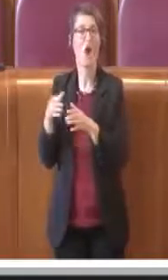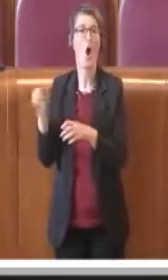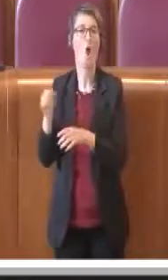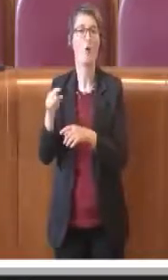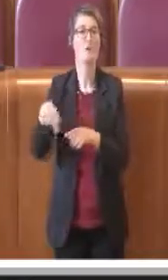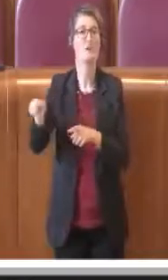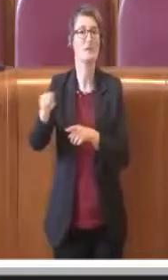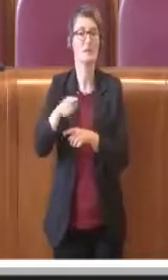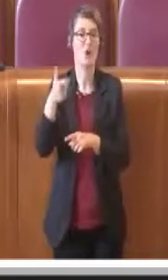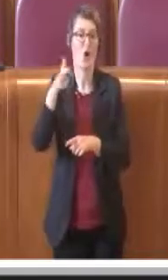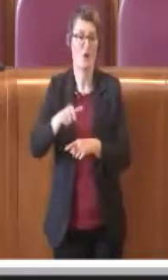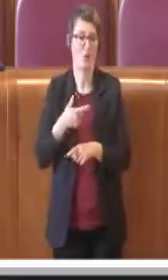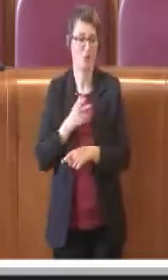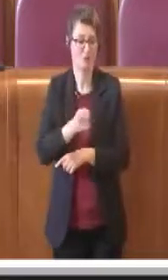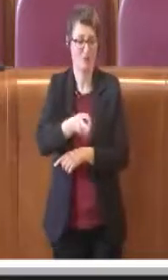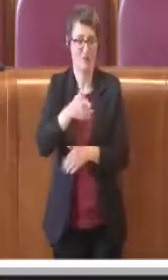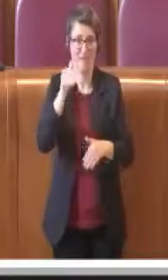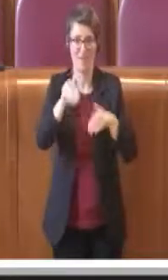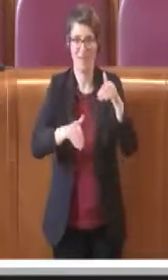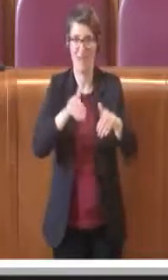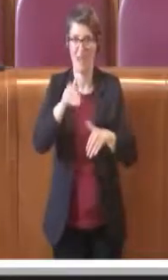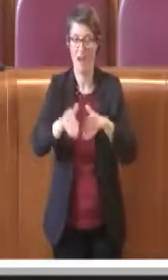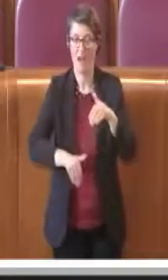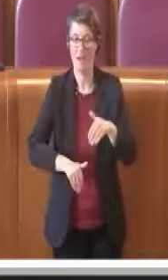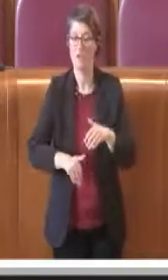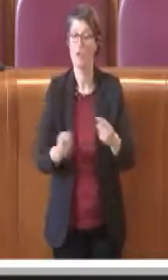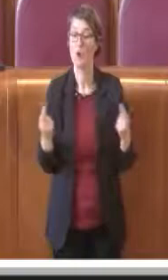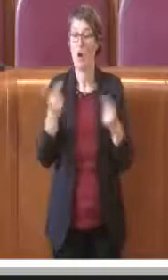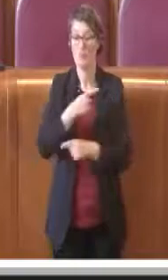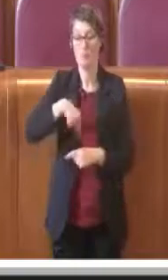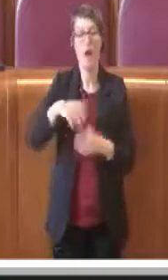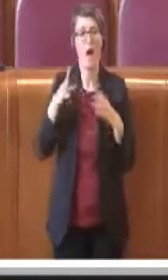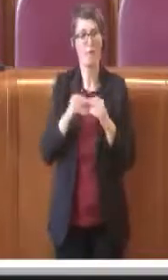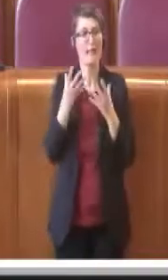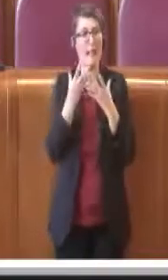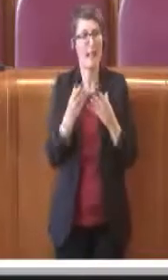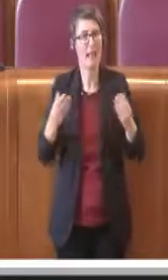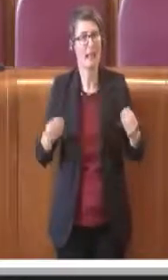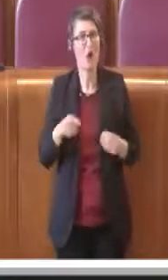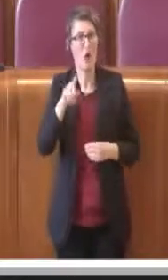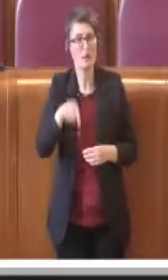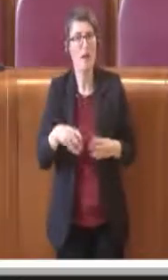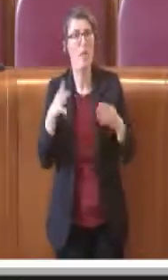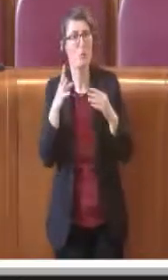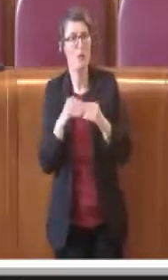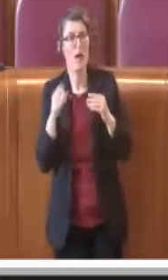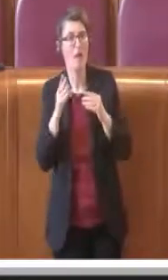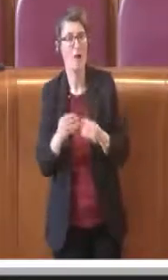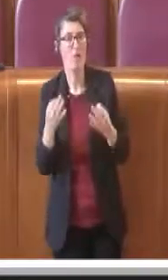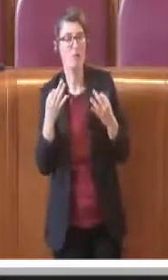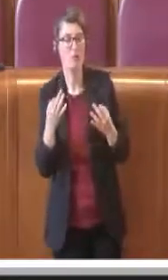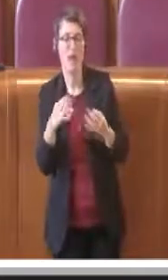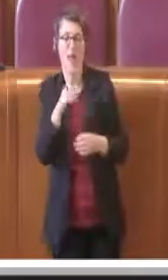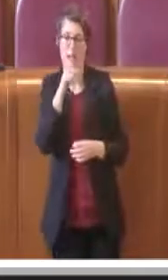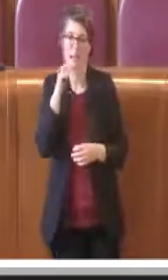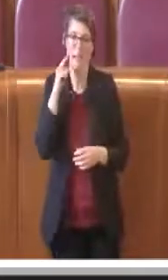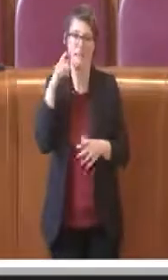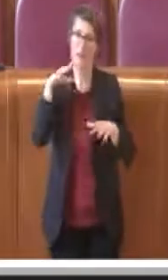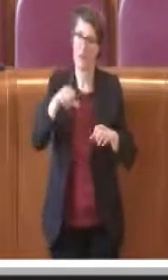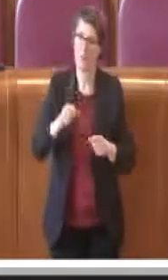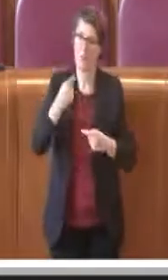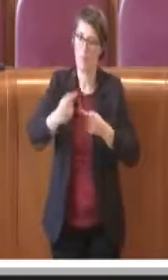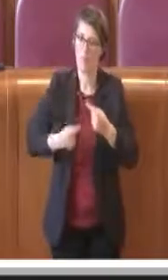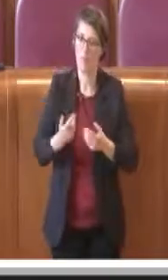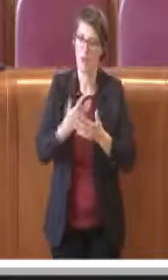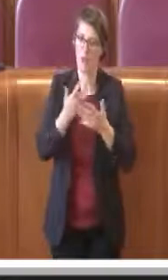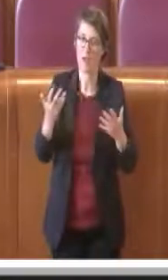le elezioni. In realtà sono state fatte tante cose, fatte anche bene, altre. Bisogna lavorare e impegnarsi ancora, ma come ha